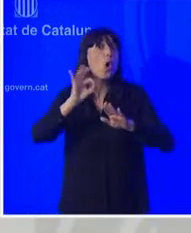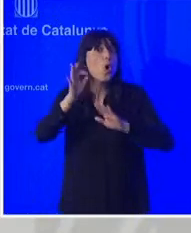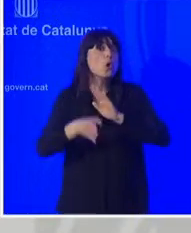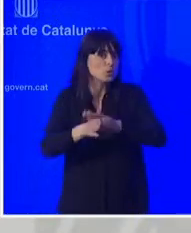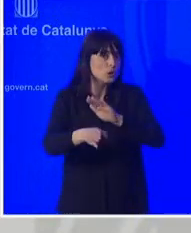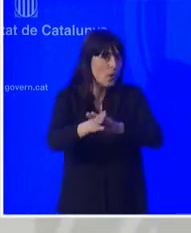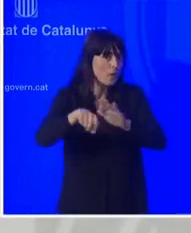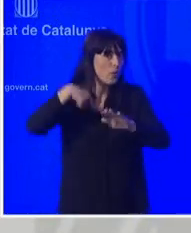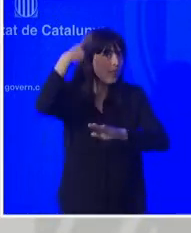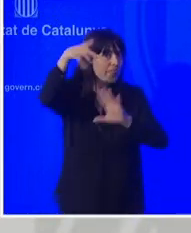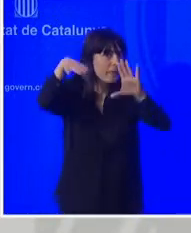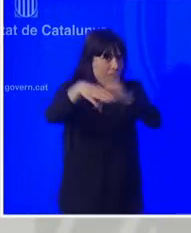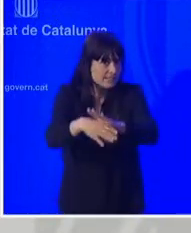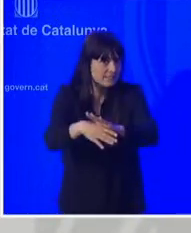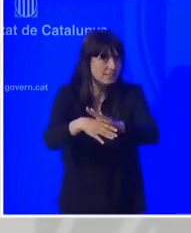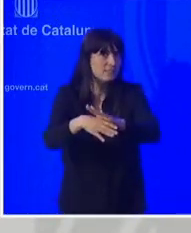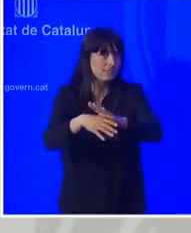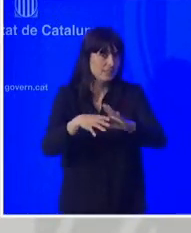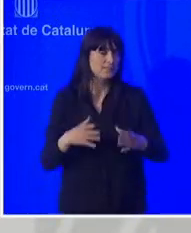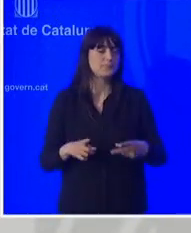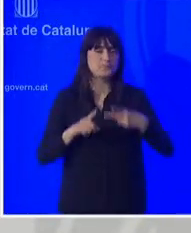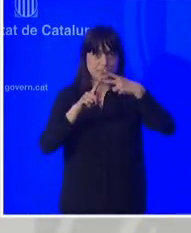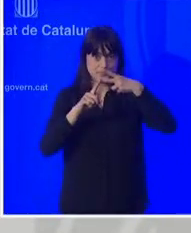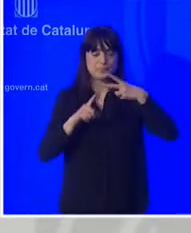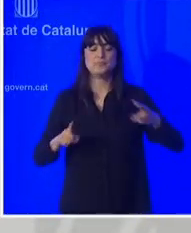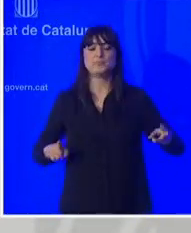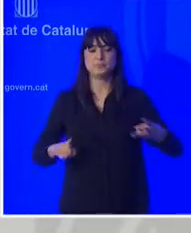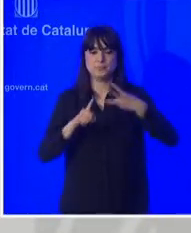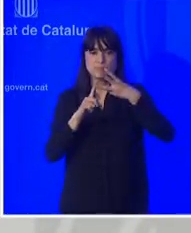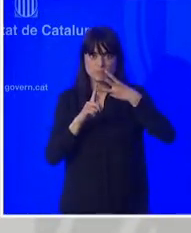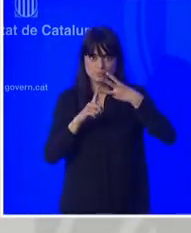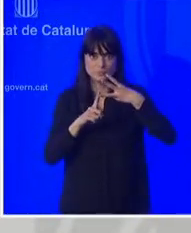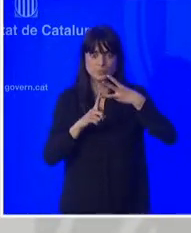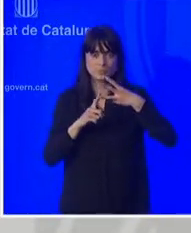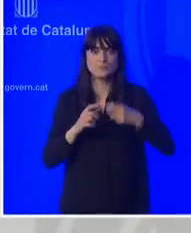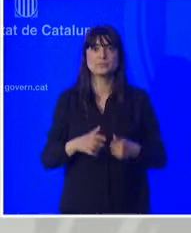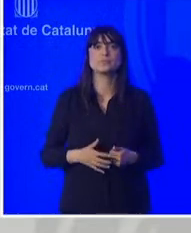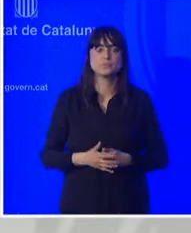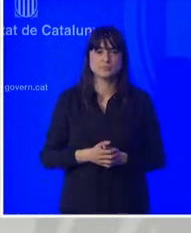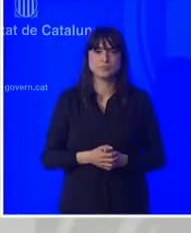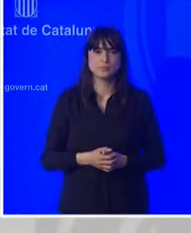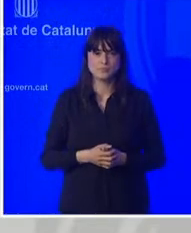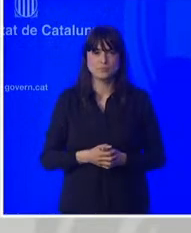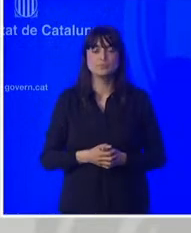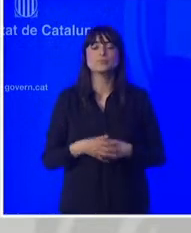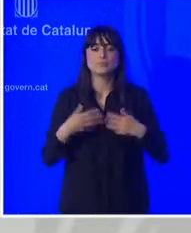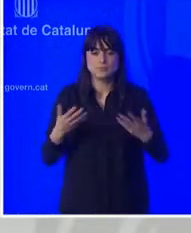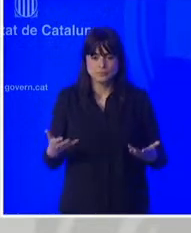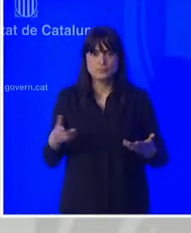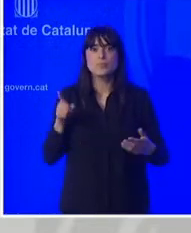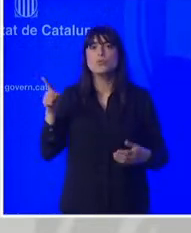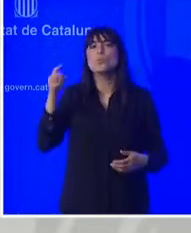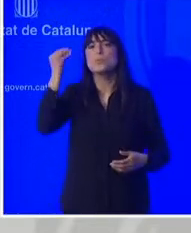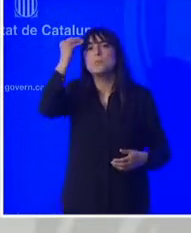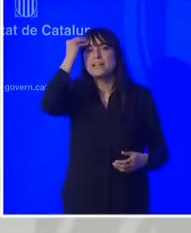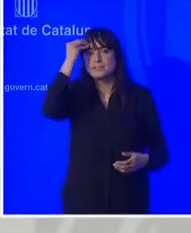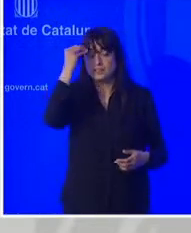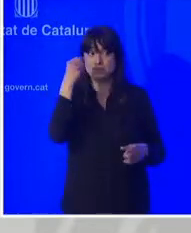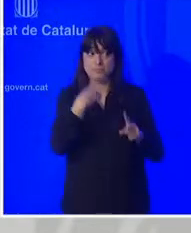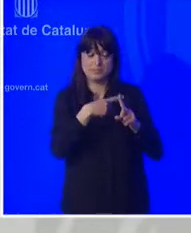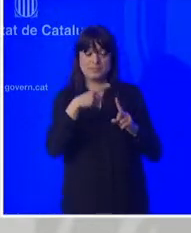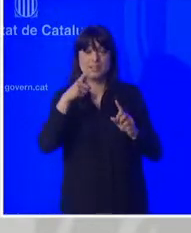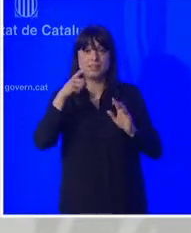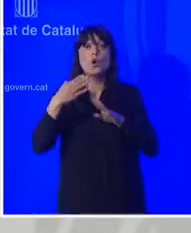treballant i després també volia saber com valora el fet que no s'hagi acceptat entrar a